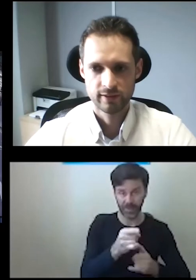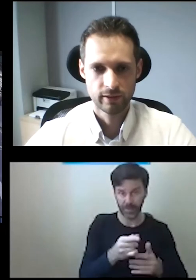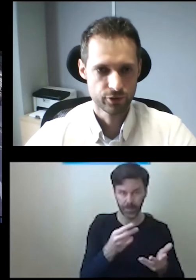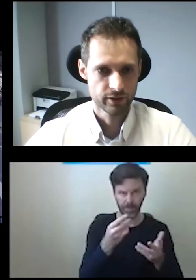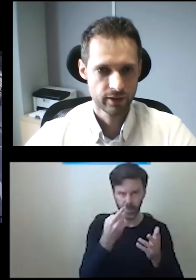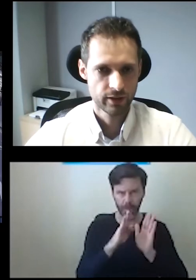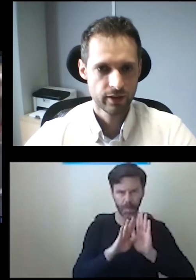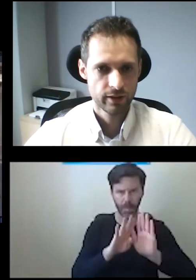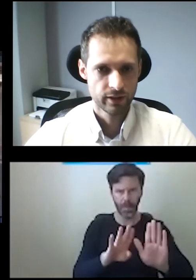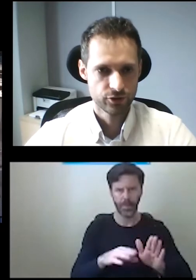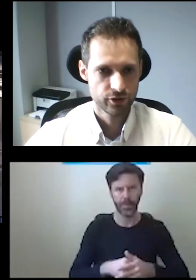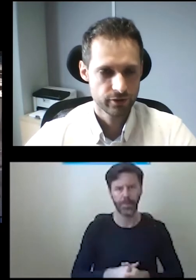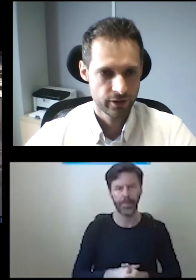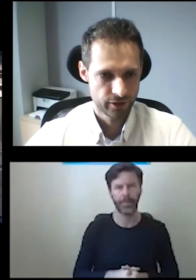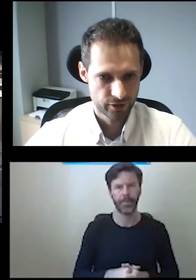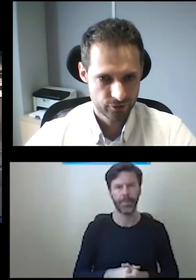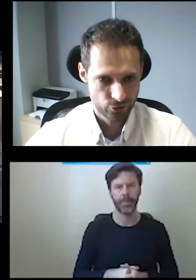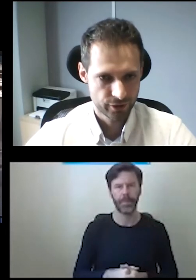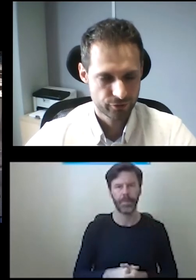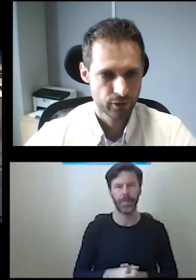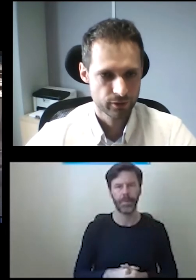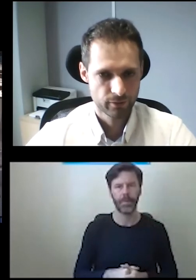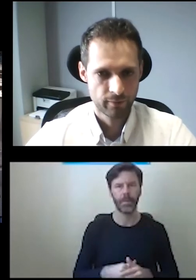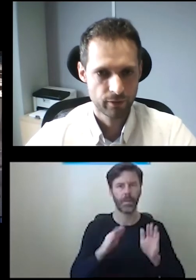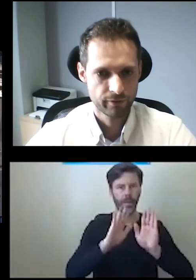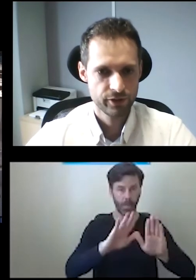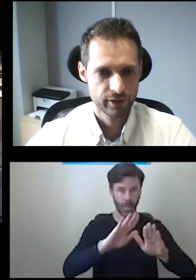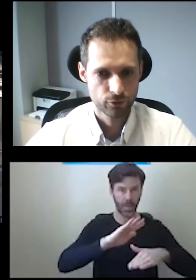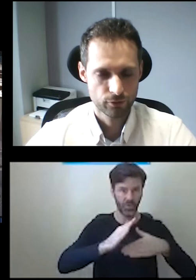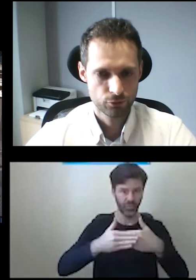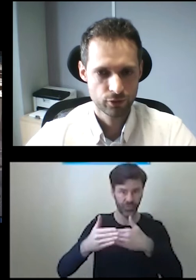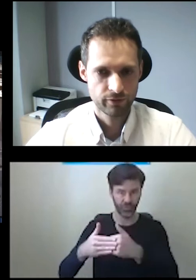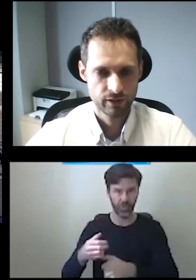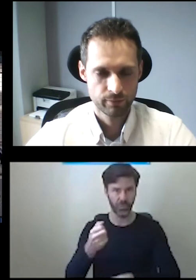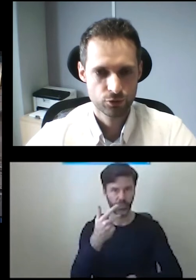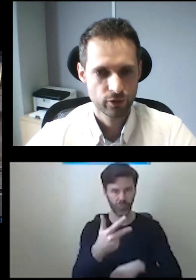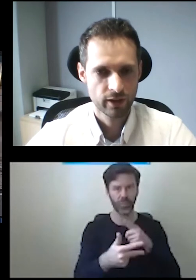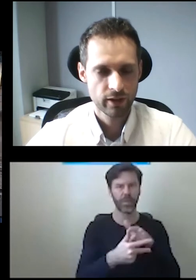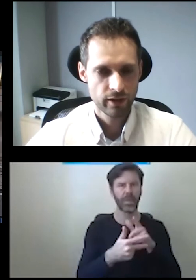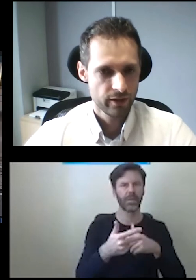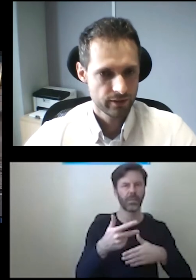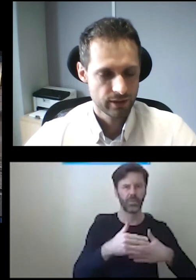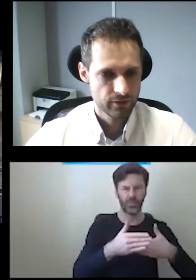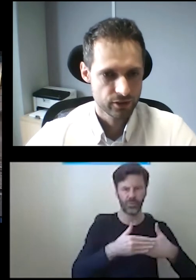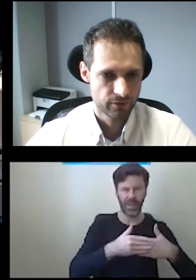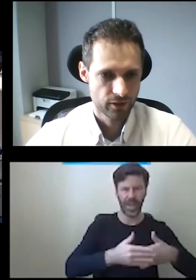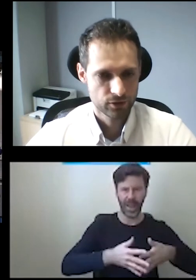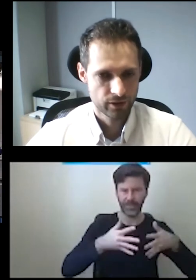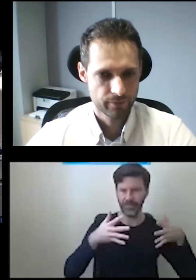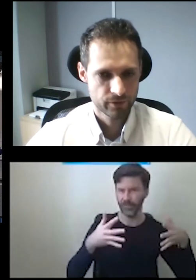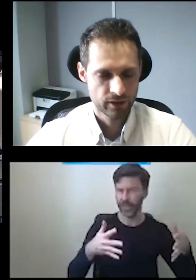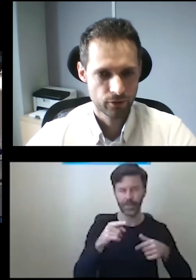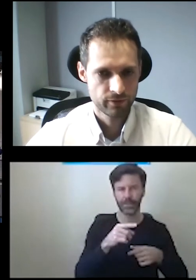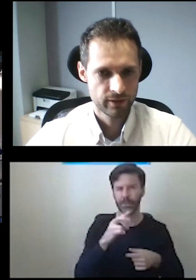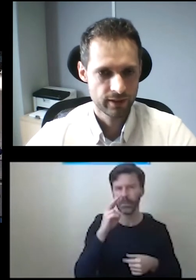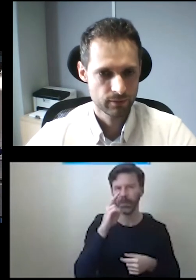pokazali może te trzy drzwi, tutaj są dwa małe wejścia, jedno duże wejście na pierwszy rzut oka. Nie widać de facto, gdzie